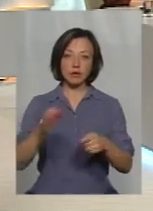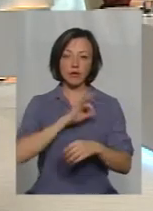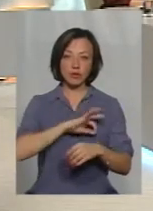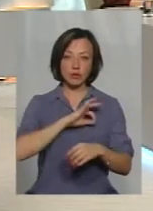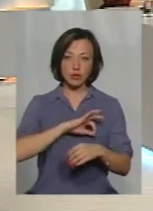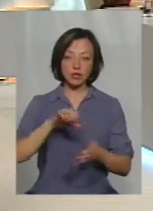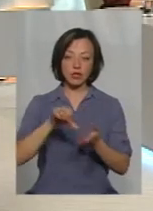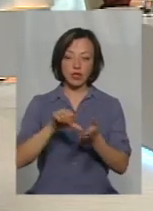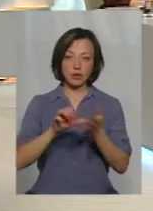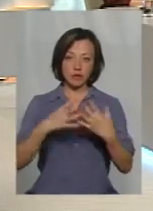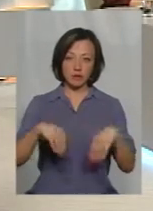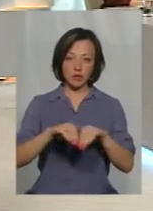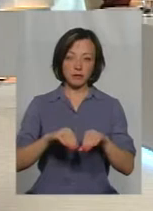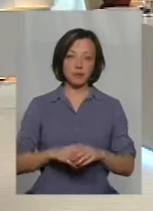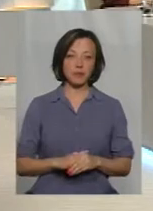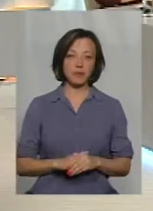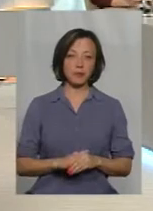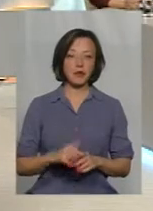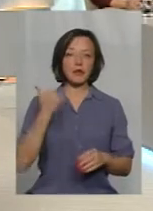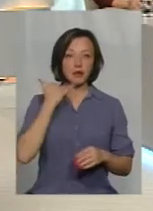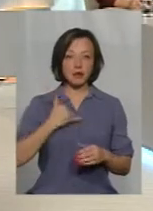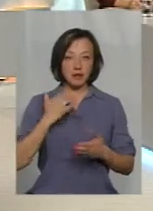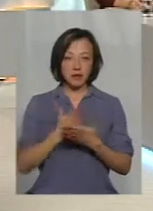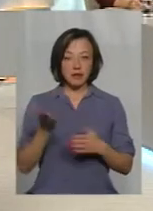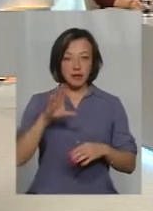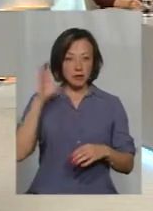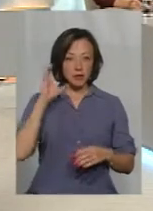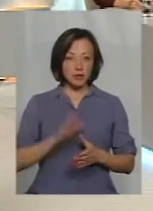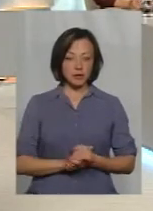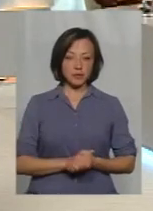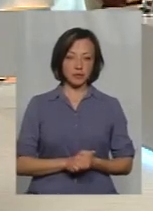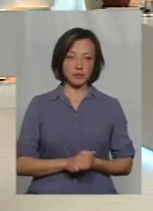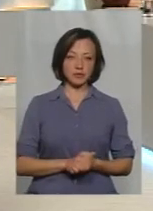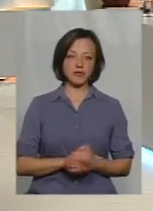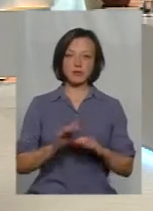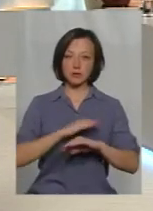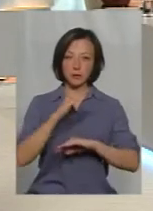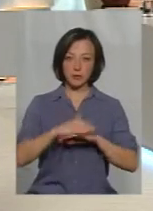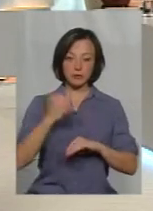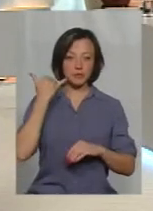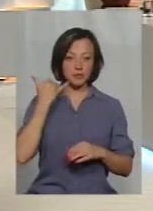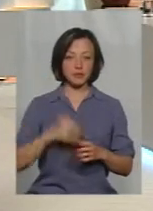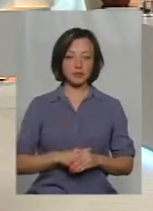користування членам сім'ї. І, Светлана Іванівна, маємо телефонний дзвінок, давайте послухаємо. Алло, добрий вечір.